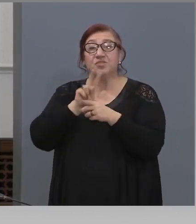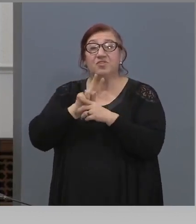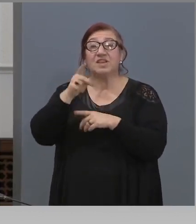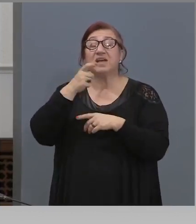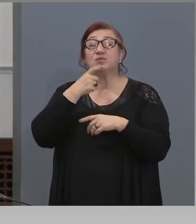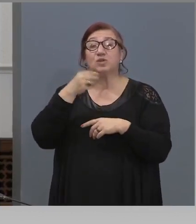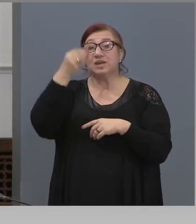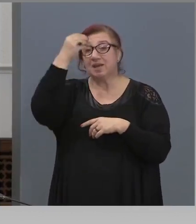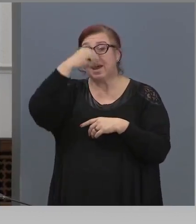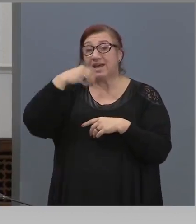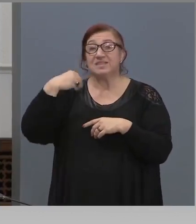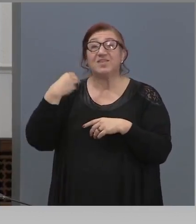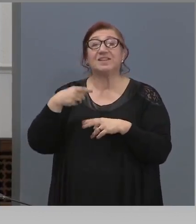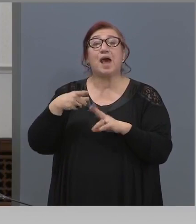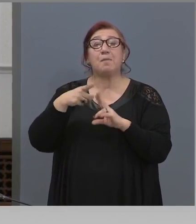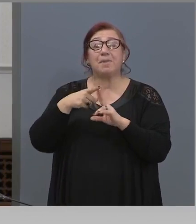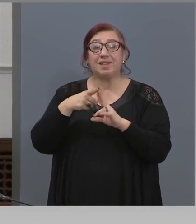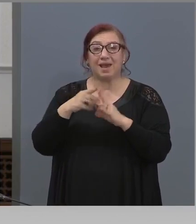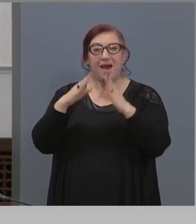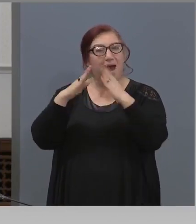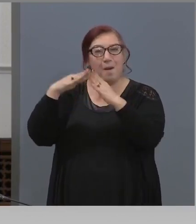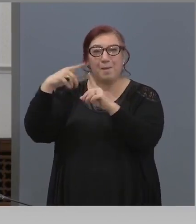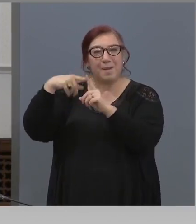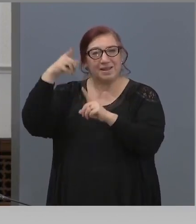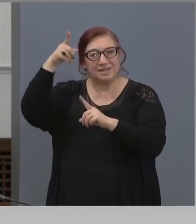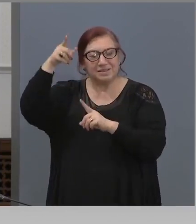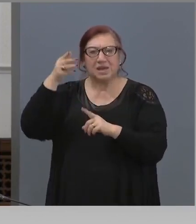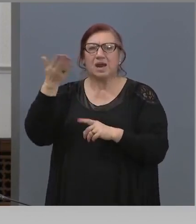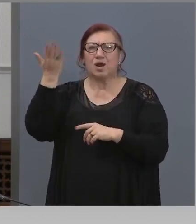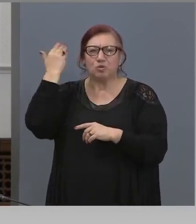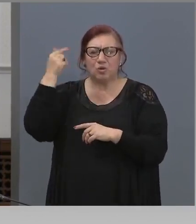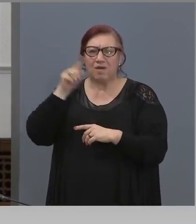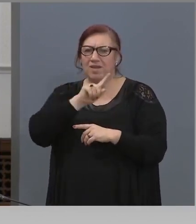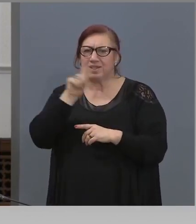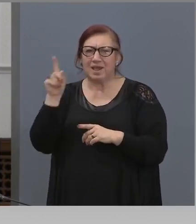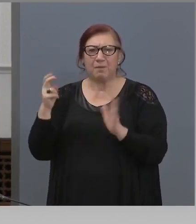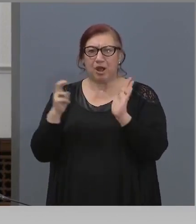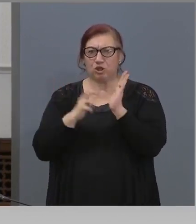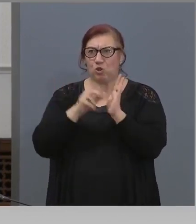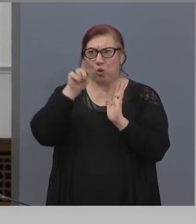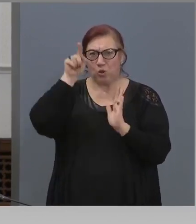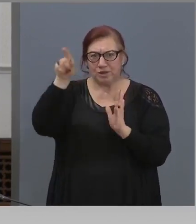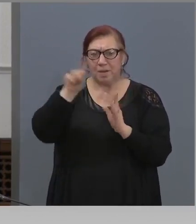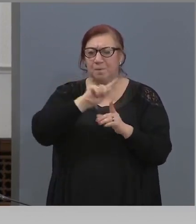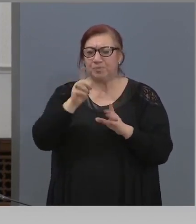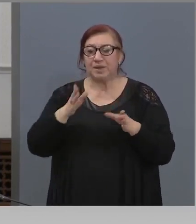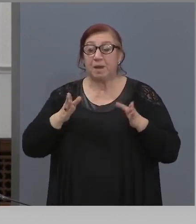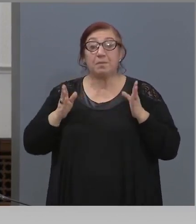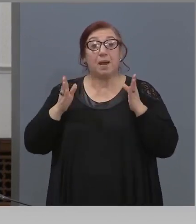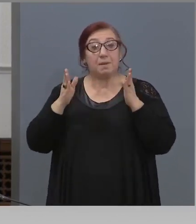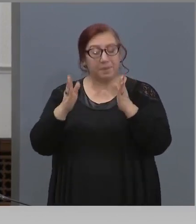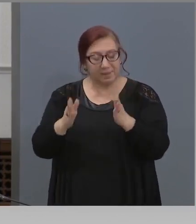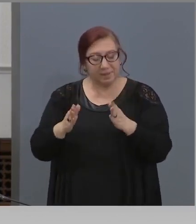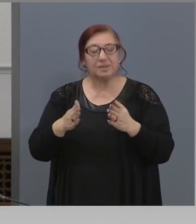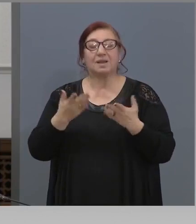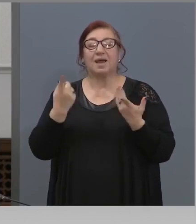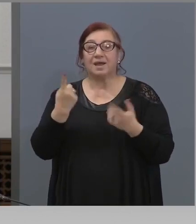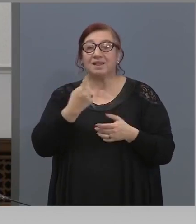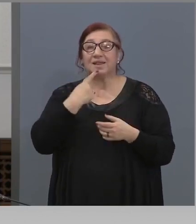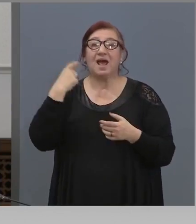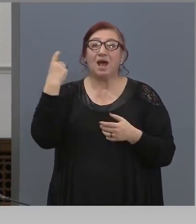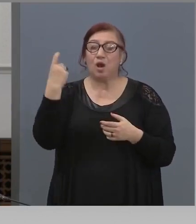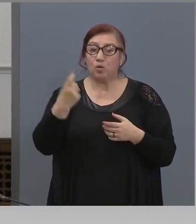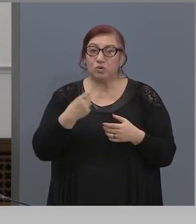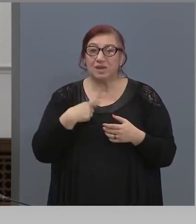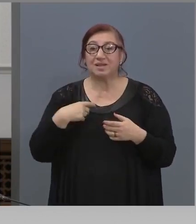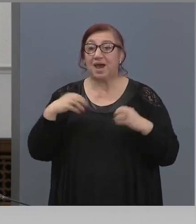света Петка над банкия. По мое време нямаше и ток, нямаше и път. И една година, защото празника в